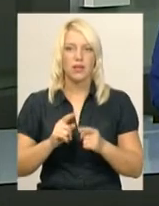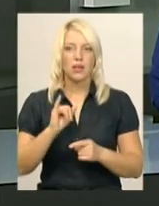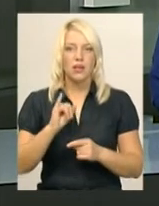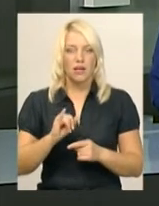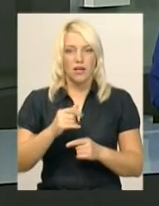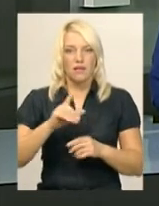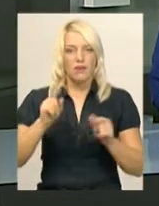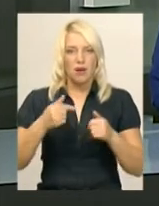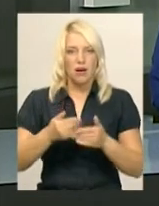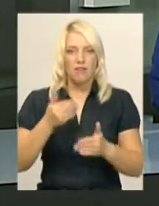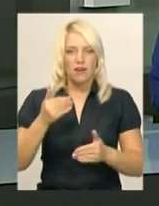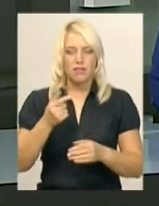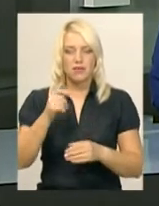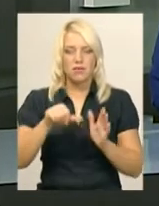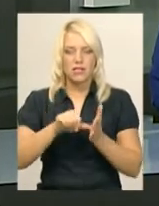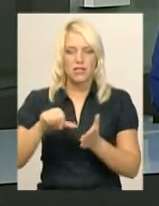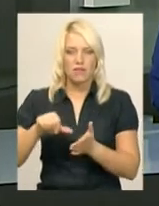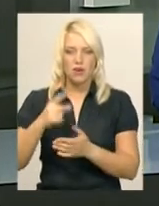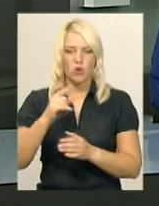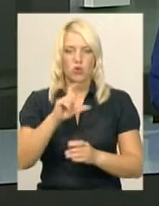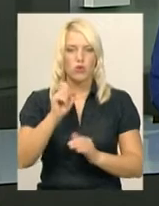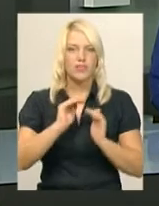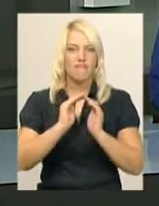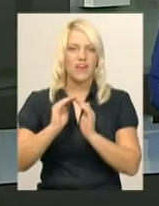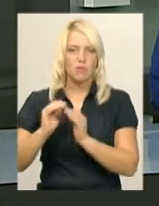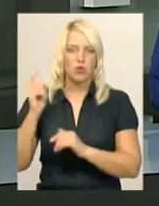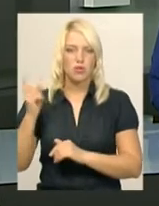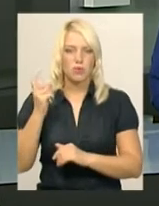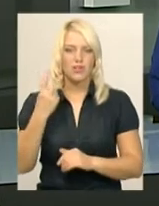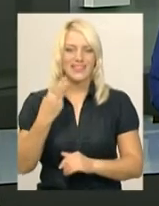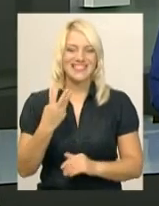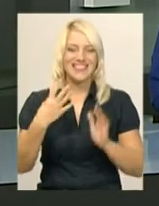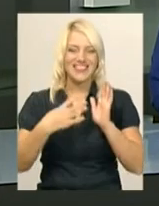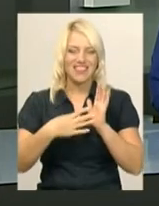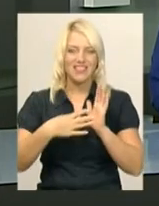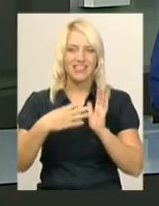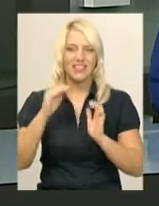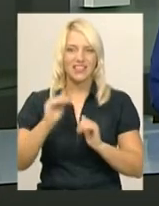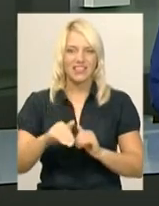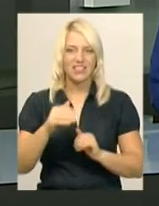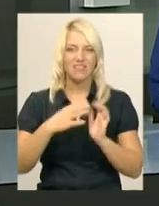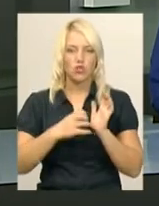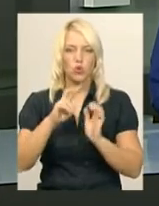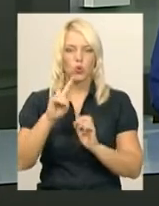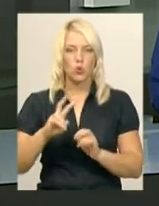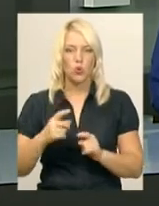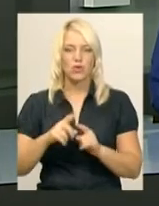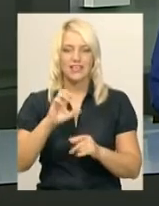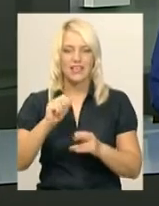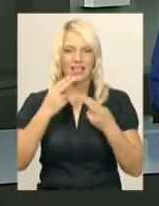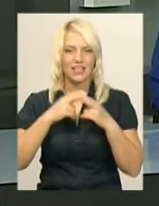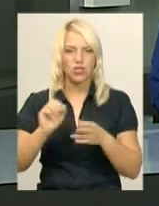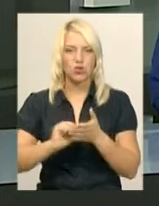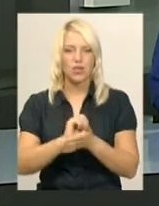посадовець вимагав від представника одного з фермерських господарств 32 тисячі 900 доларів за затвердження технічної документації на земельні